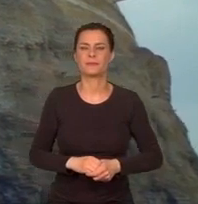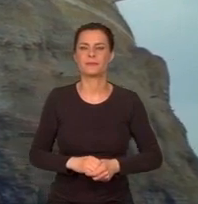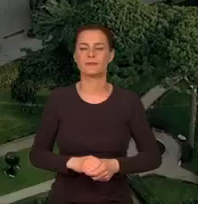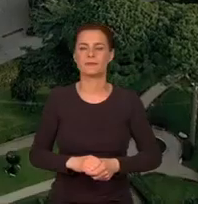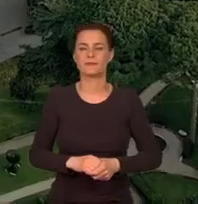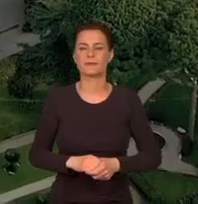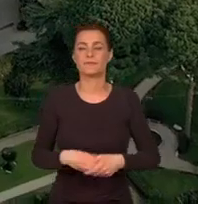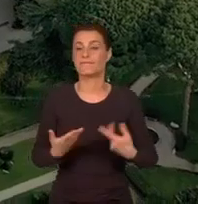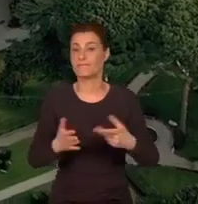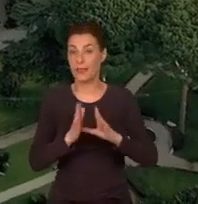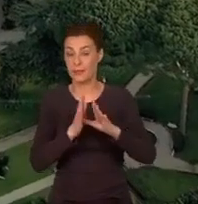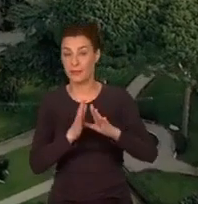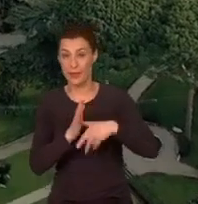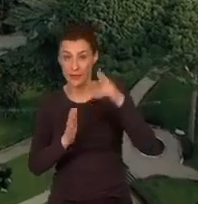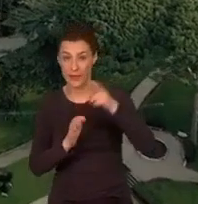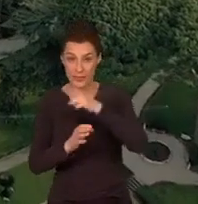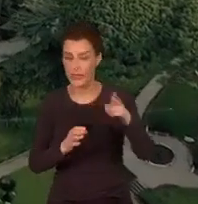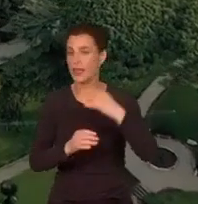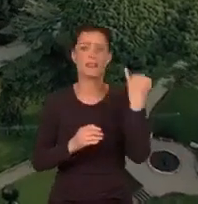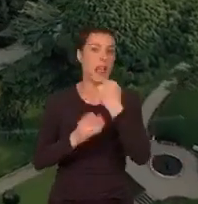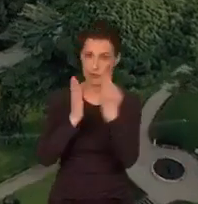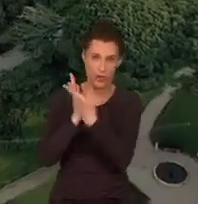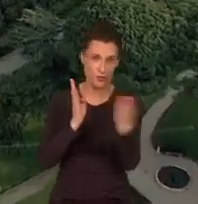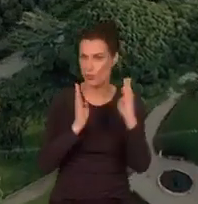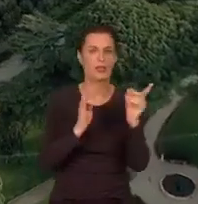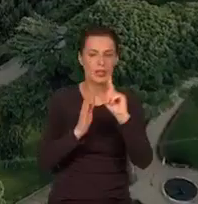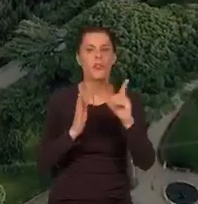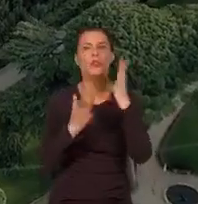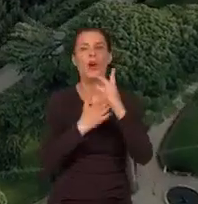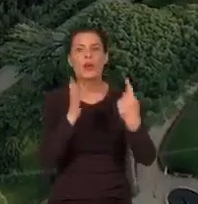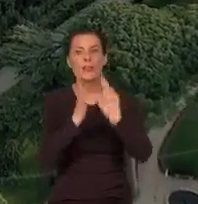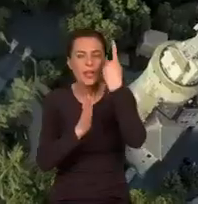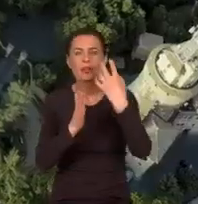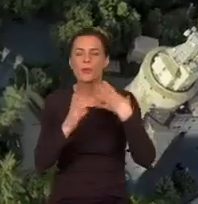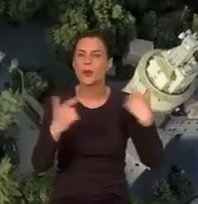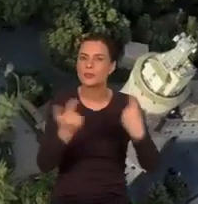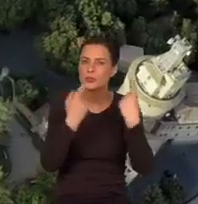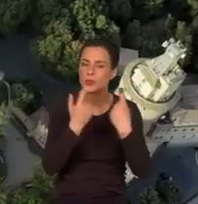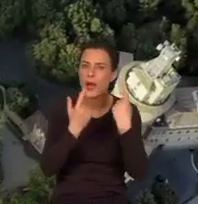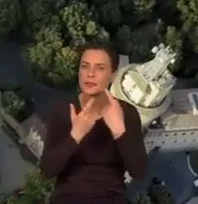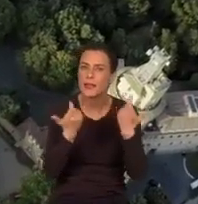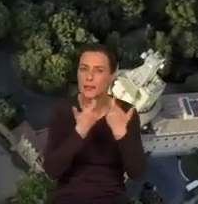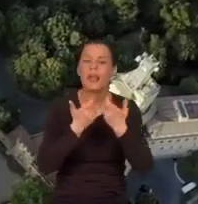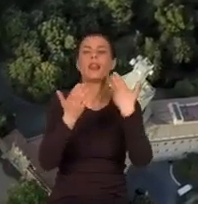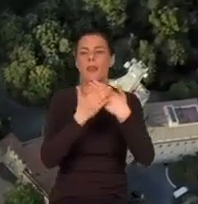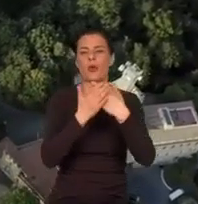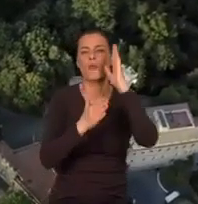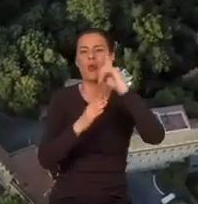Batykan nie zawsze był otoczony murem. Dopiero po pewnym traumatycznym zdarzeniu papiestwo postanowiło się chronić.